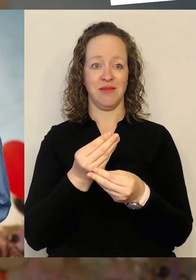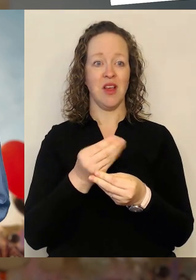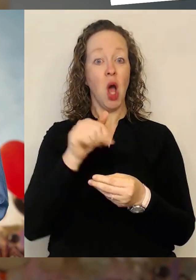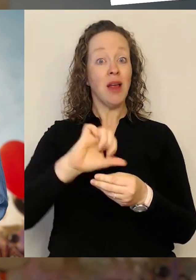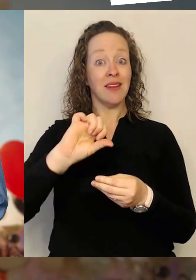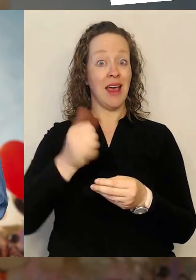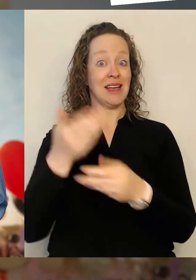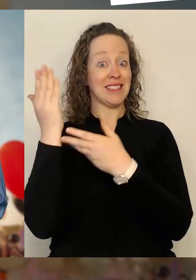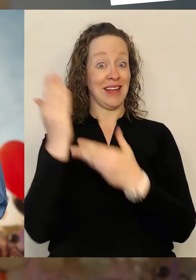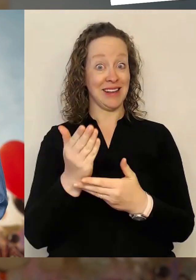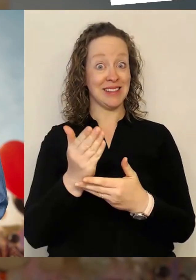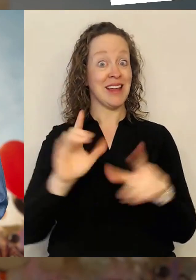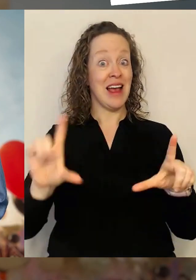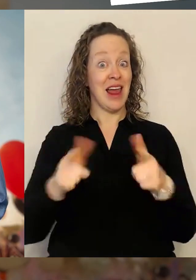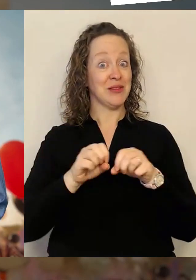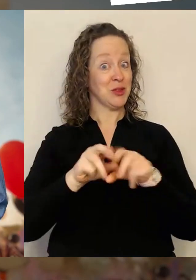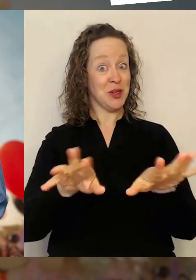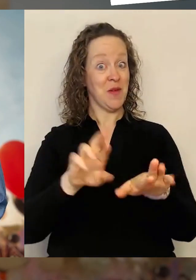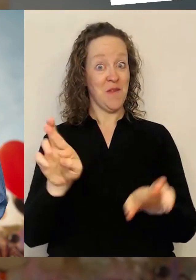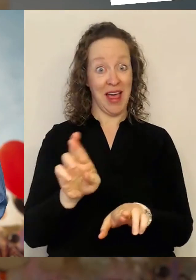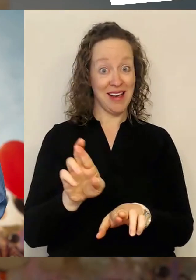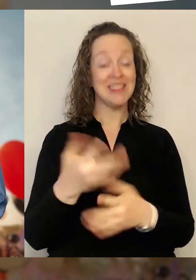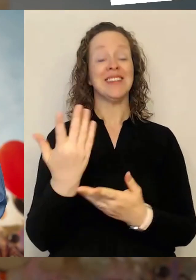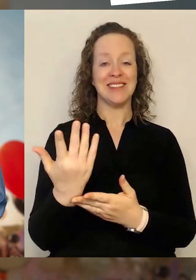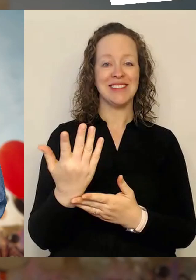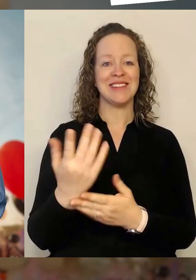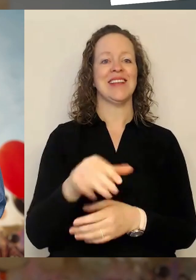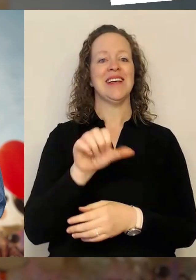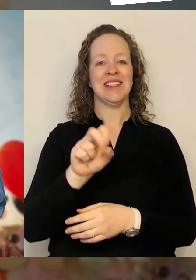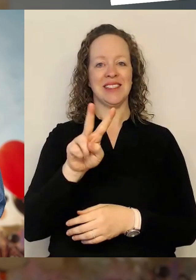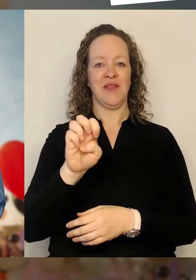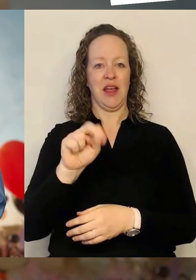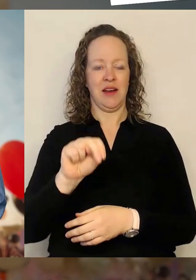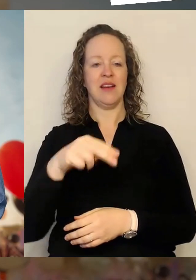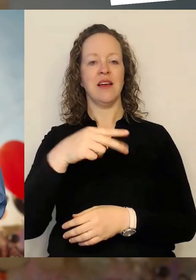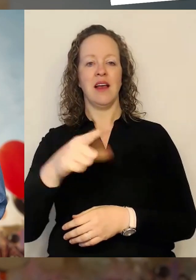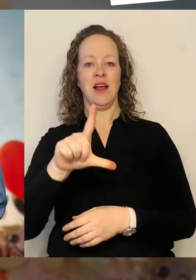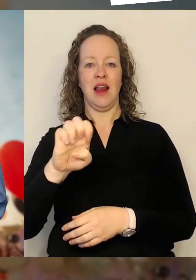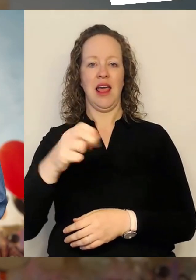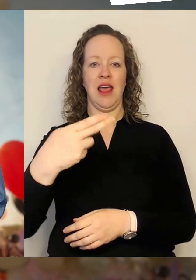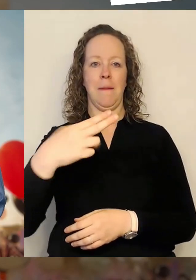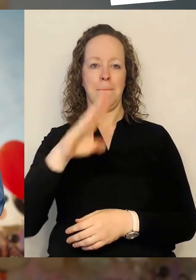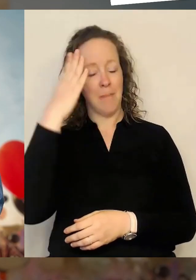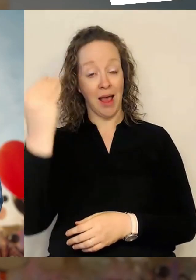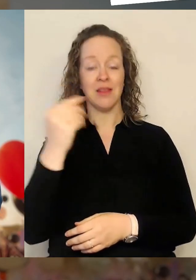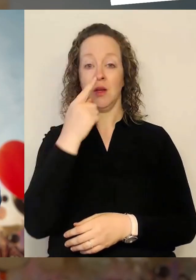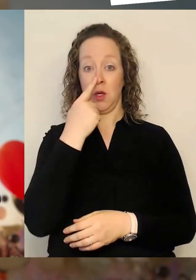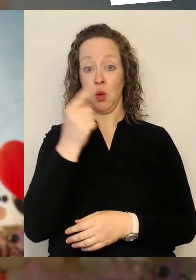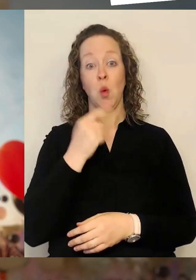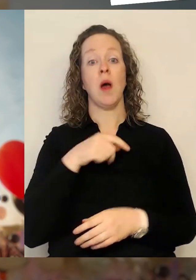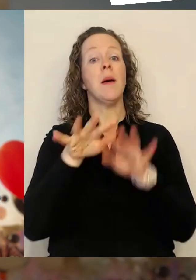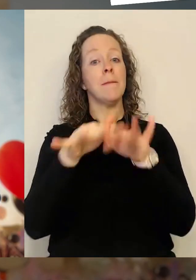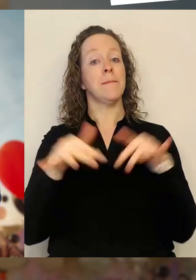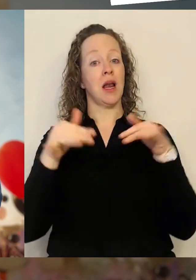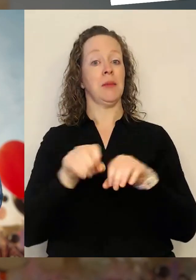bei uns im Livestream haben. Ich freue mich sehr begrüßen zu dürfen Sven Lehmann. Er ist nicht nur Parlamentarischer Staatssekretär im Bundesministerium für